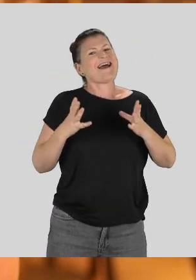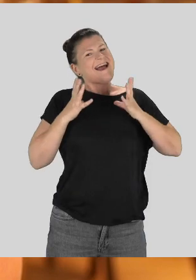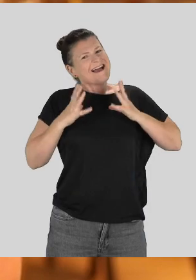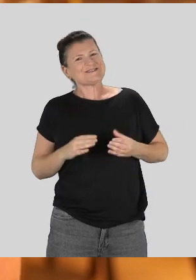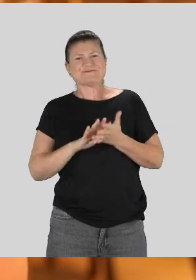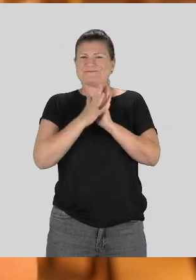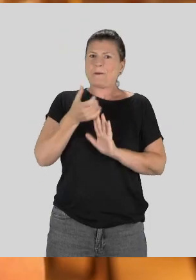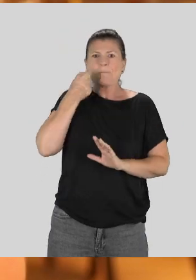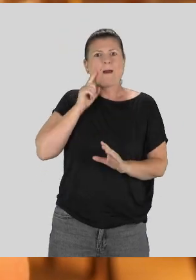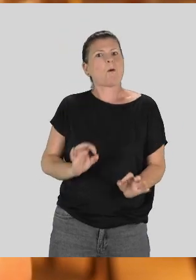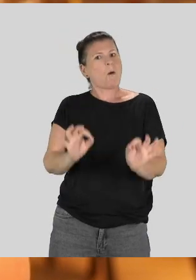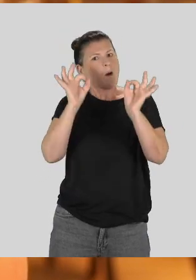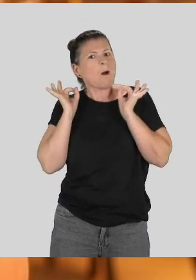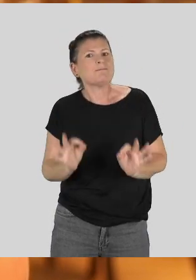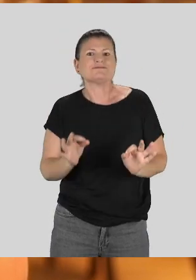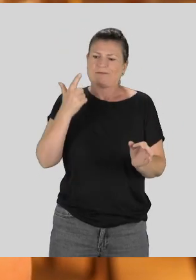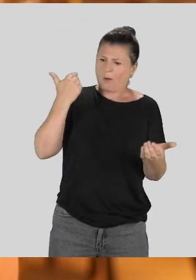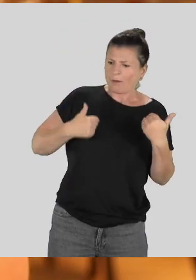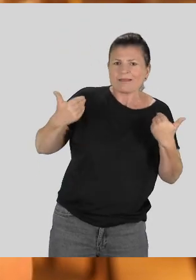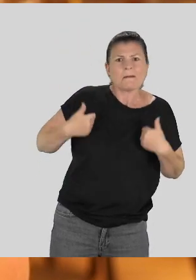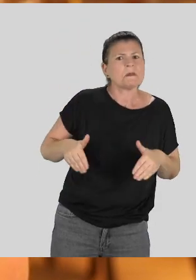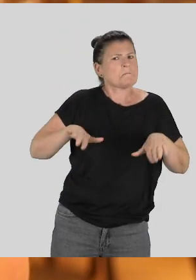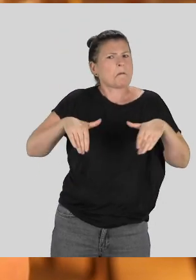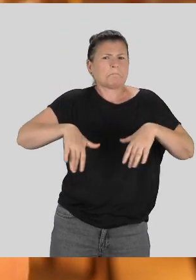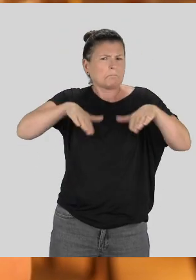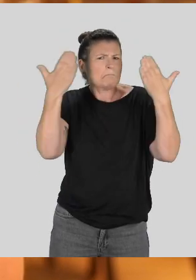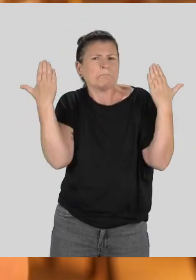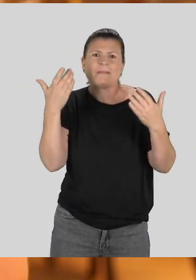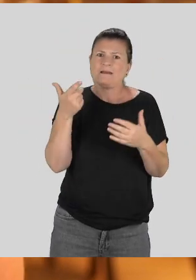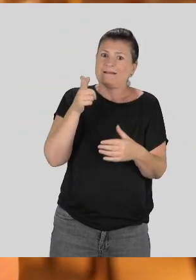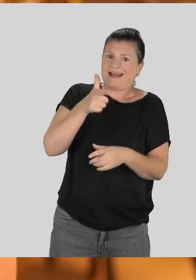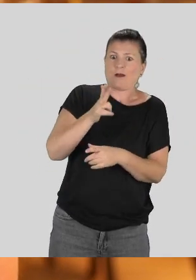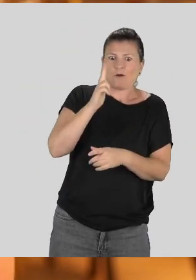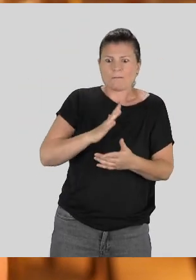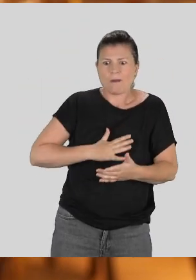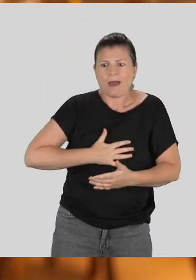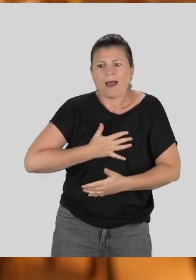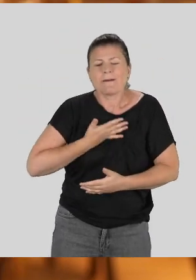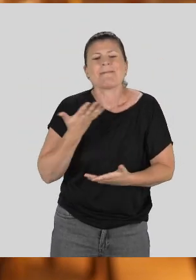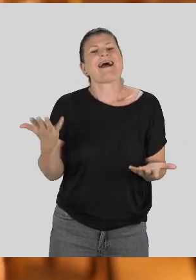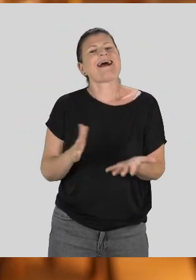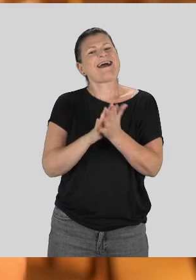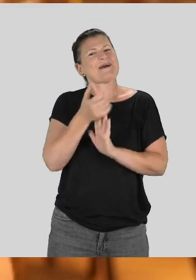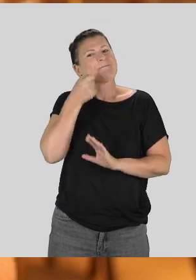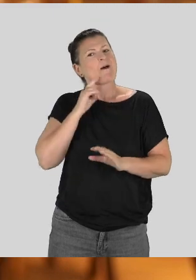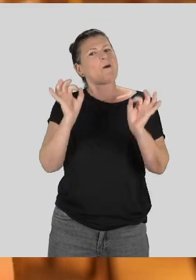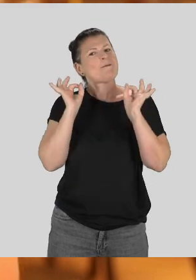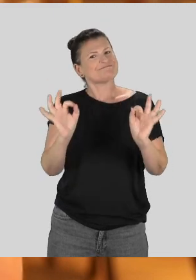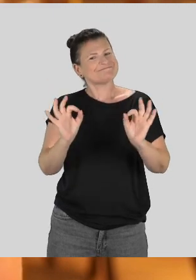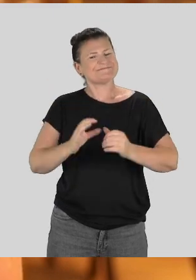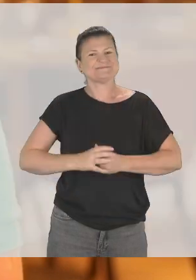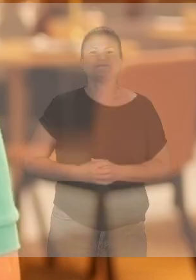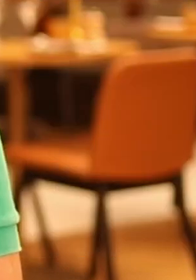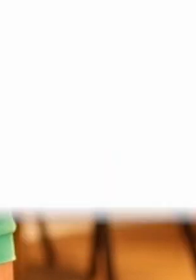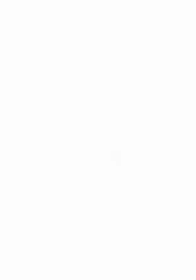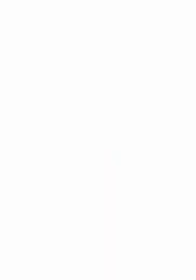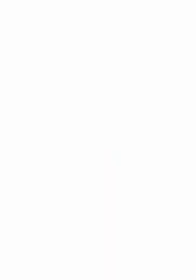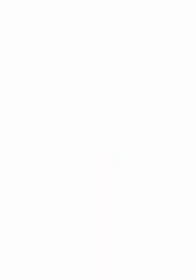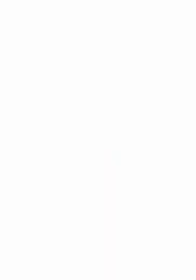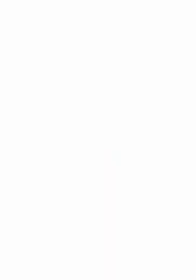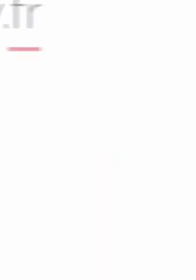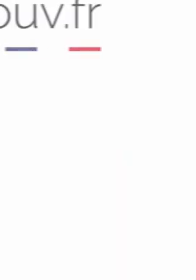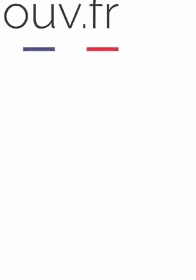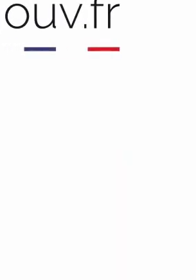rassurer sur le fait qu'on peut être des très très bons parents, qu'on soit handicapé ou pas. Et puis à partir du où on est aimant, pour moi, on sera de toute façon un bon parent.